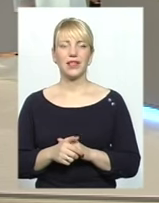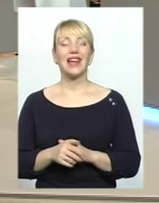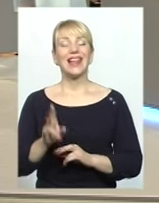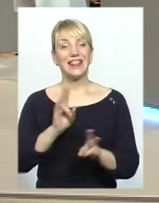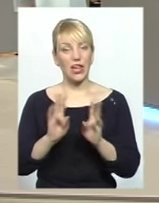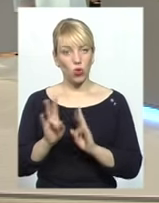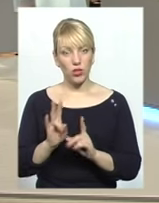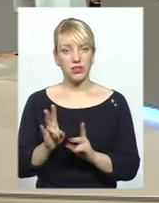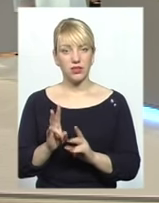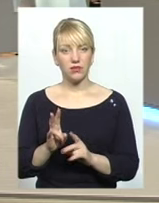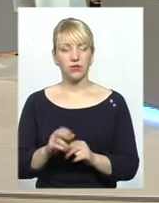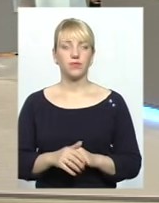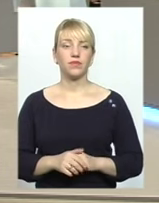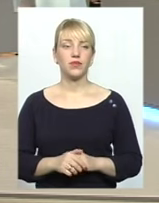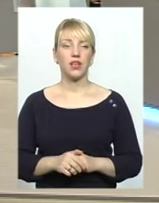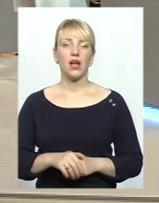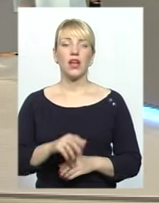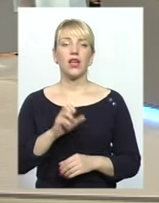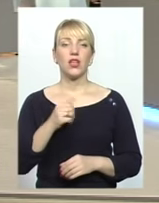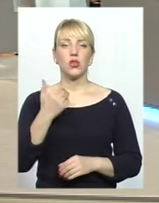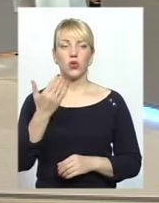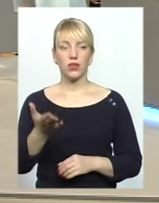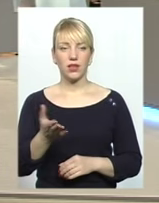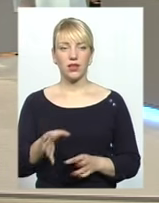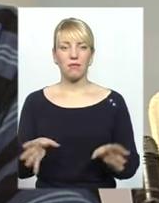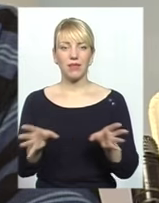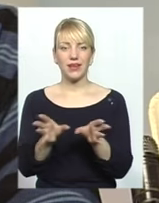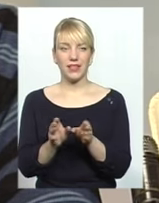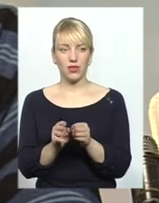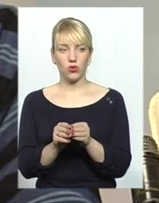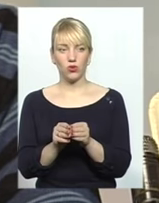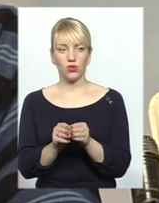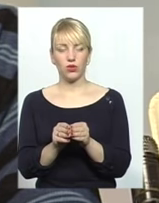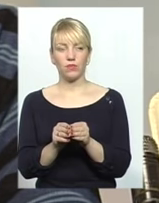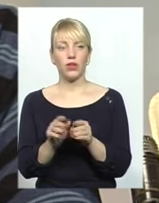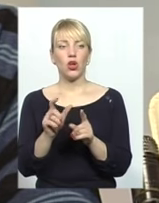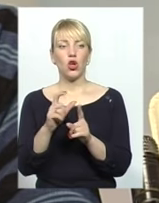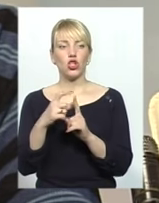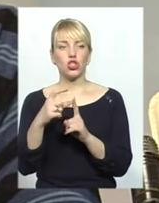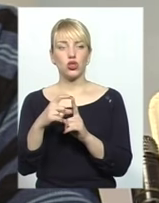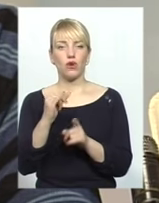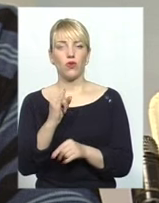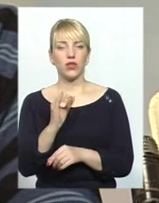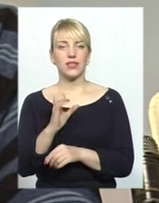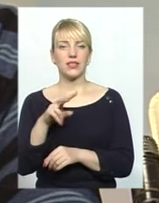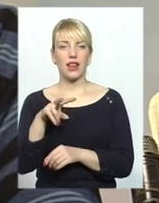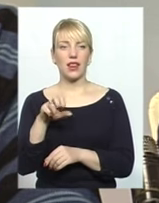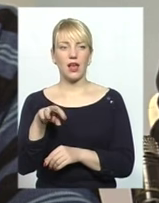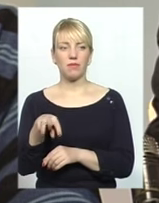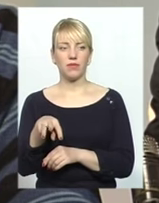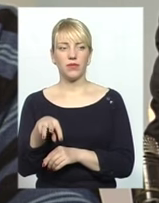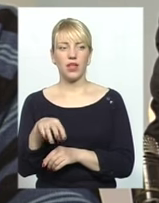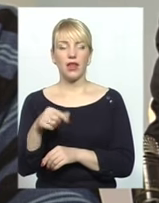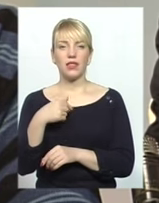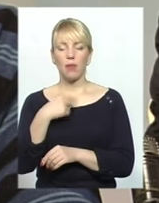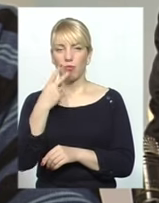і до них приєднують слово іслам. Нам показують терористів, але говорять, що